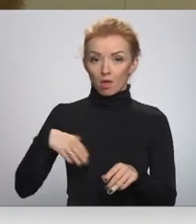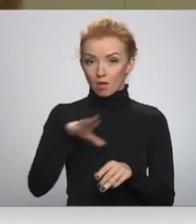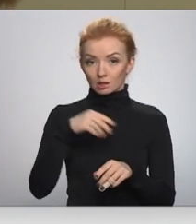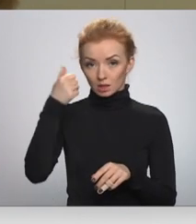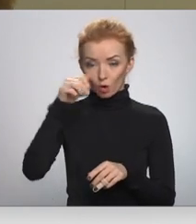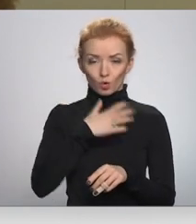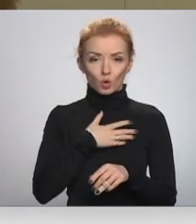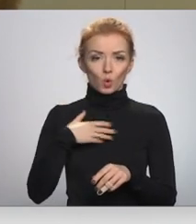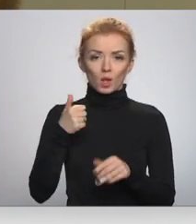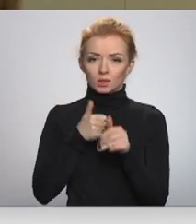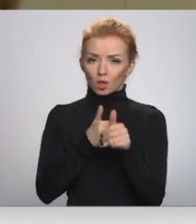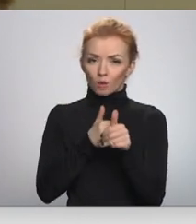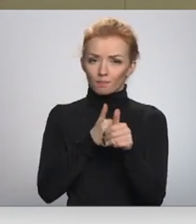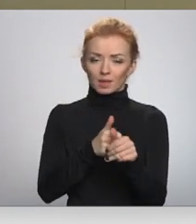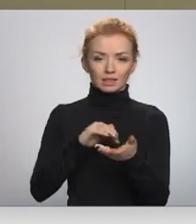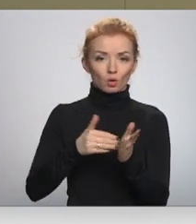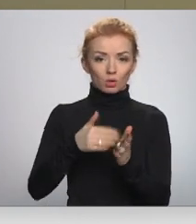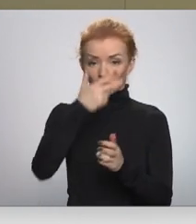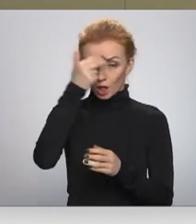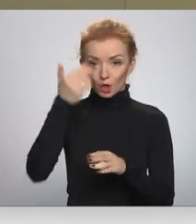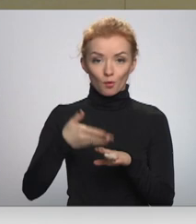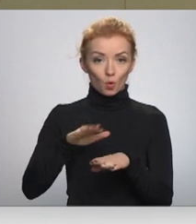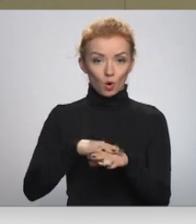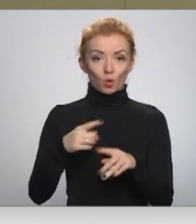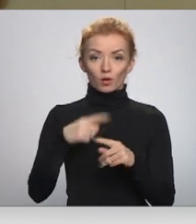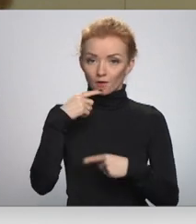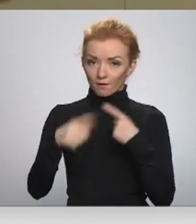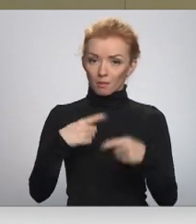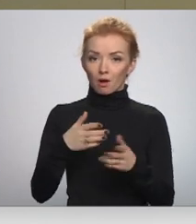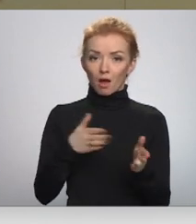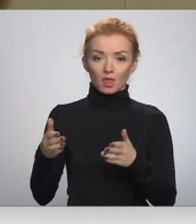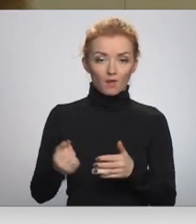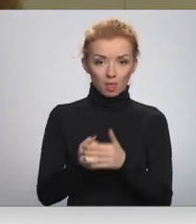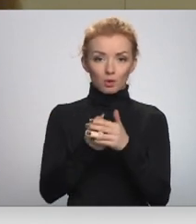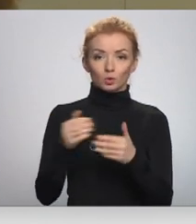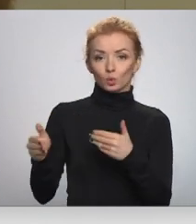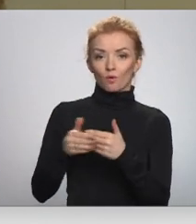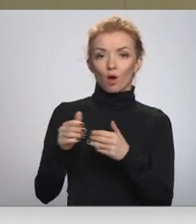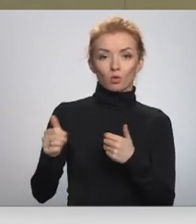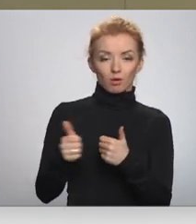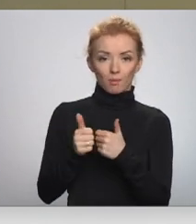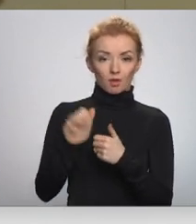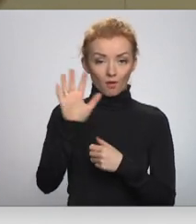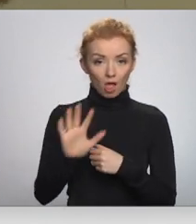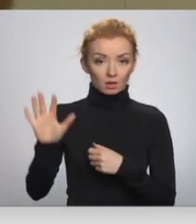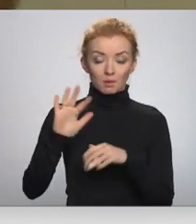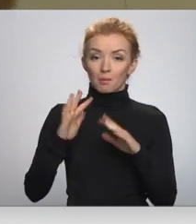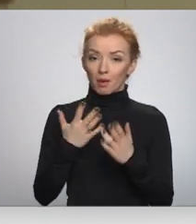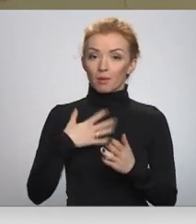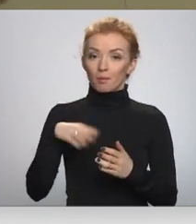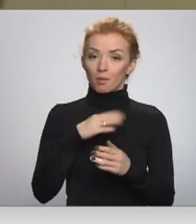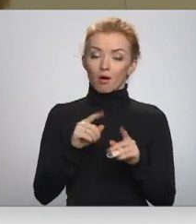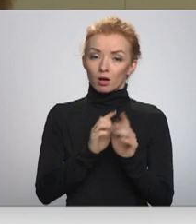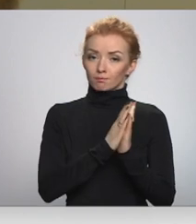cieši sakojam līdz situācijā Lietuvā un Polijā, un vienmēr esam gatavi atbalstīt mūsu tuvākos kaimiņus. Bet es aicinātu mūsu arī